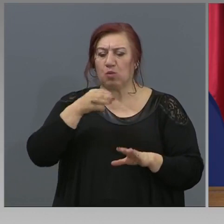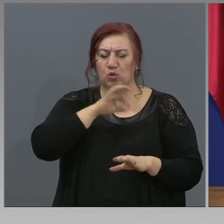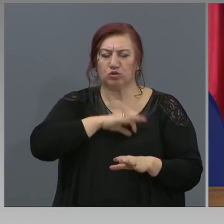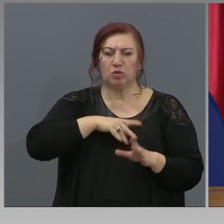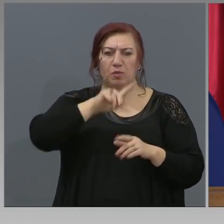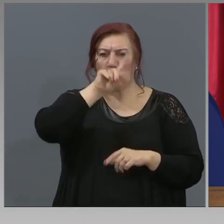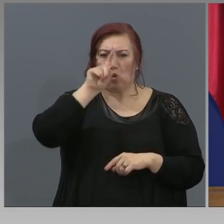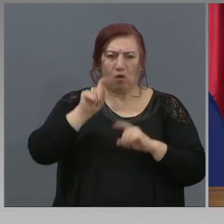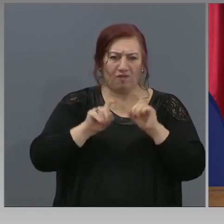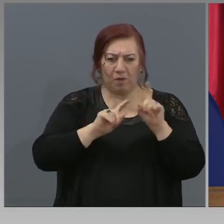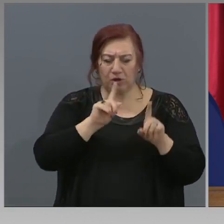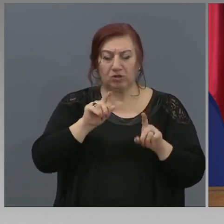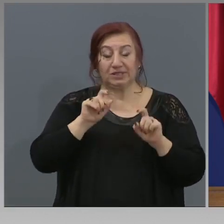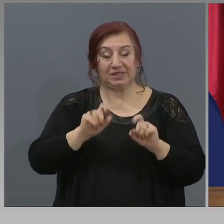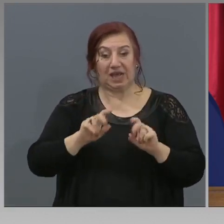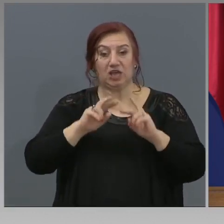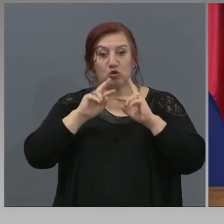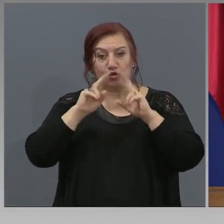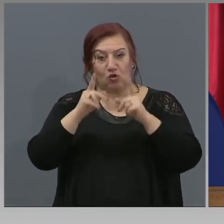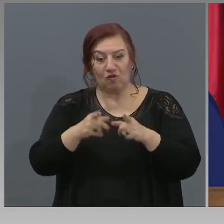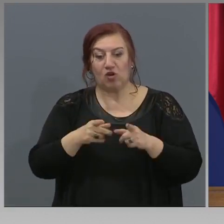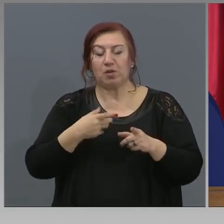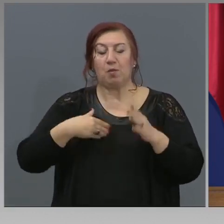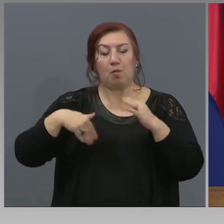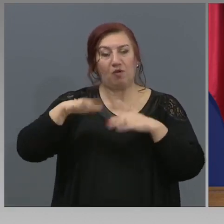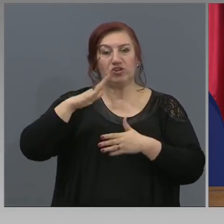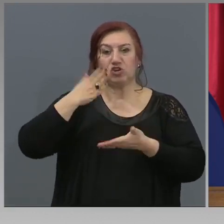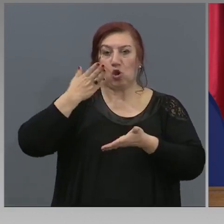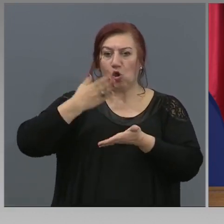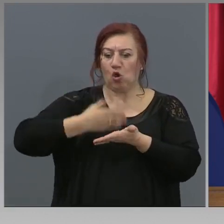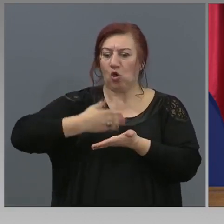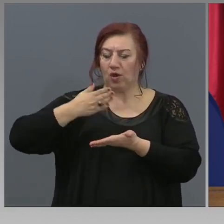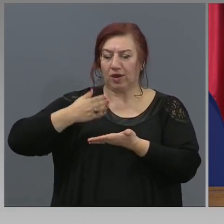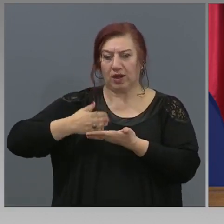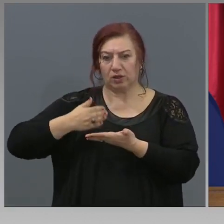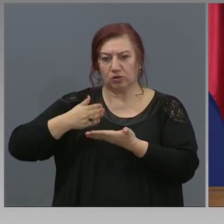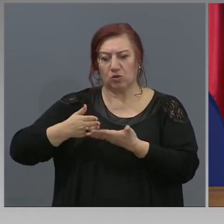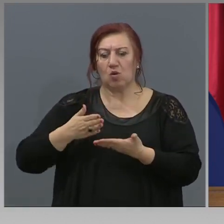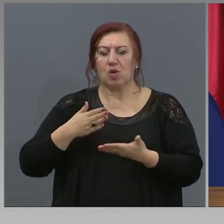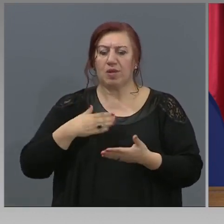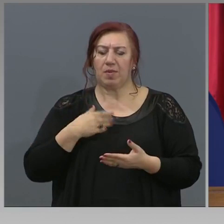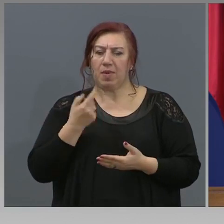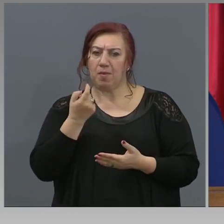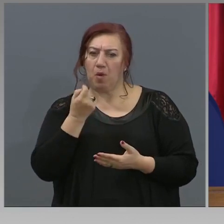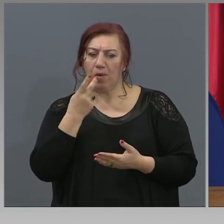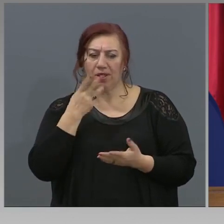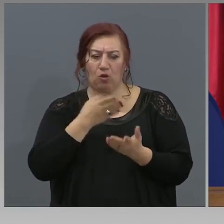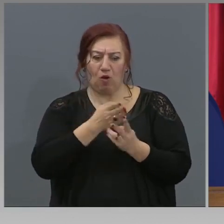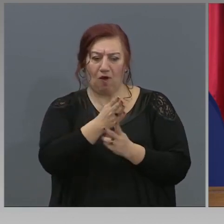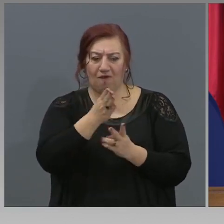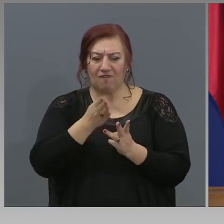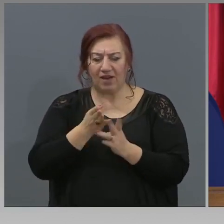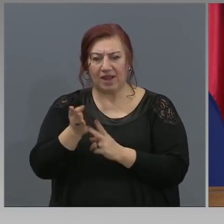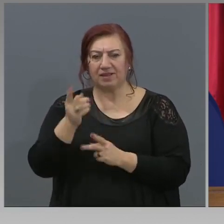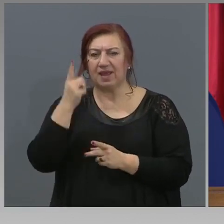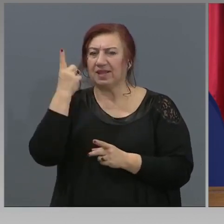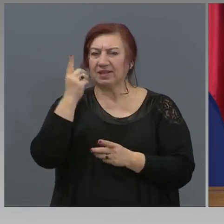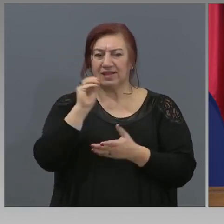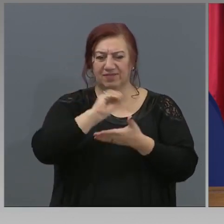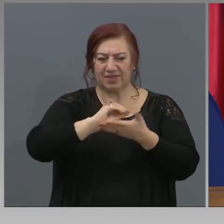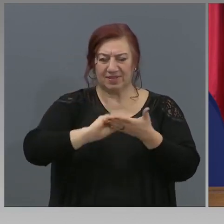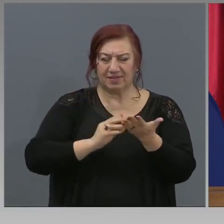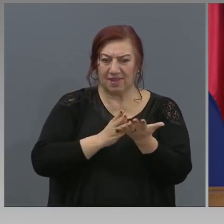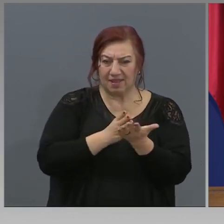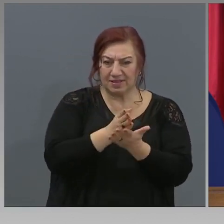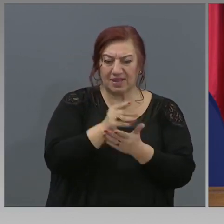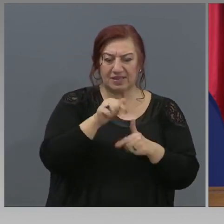стъпан на условност. Сега имаме малко по-вече конкретика, по-малко сценарии. Единственият сценарий, по който ще говорим днес